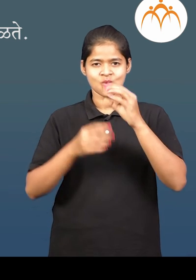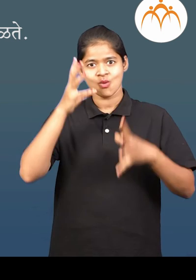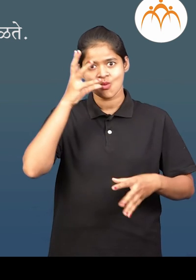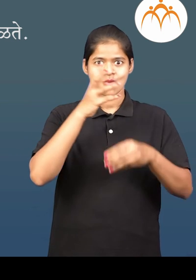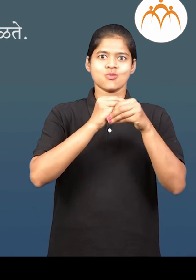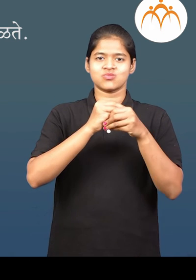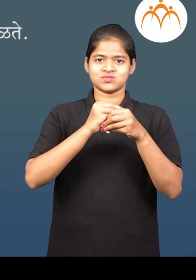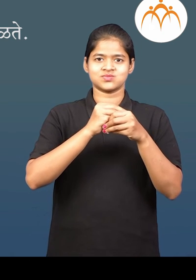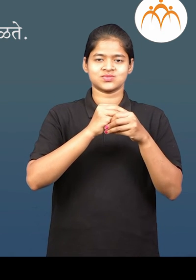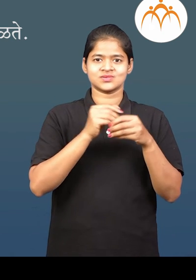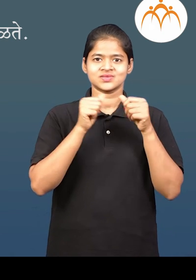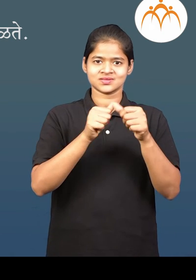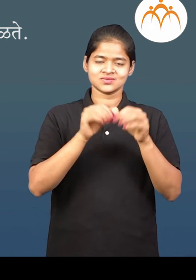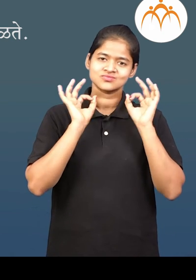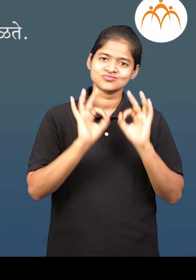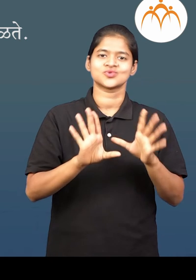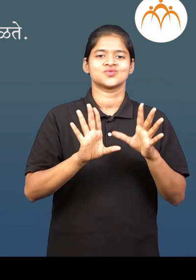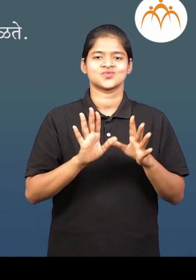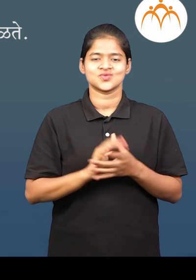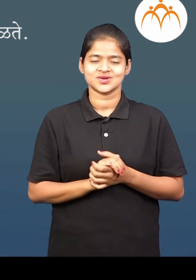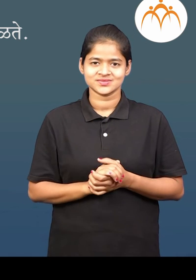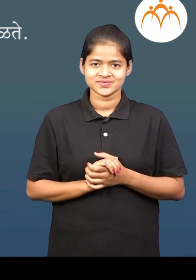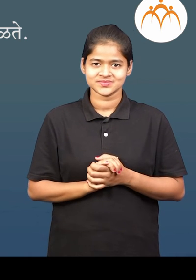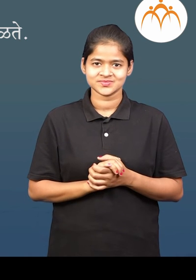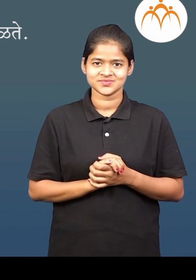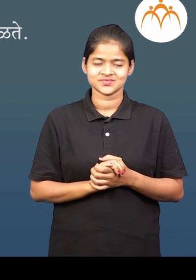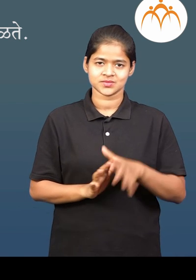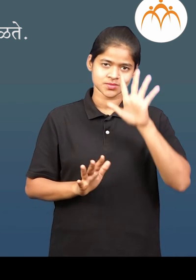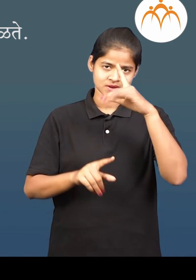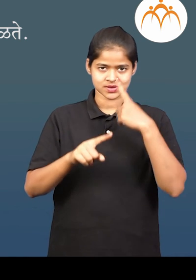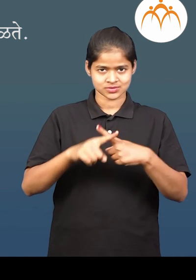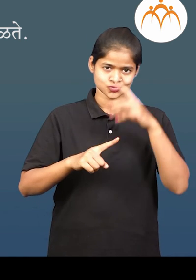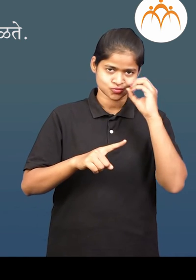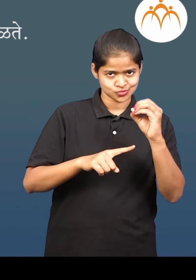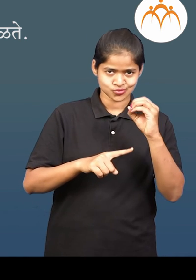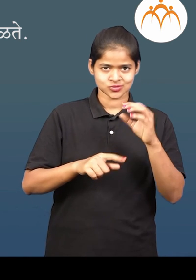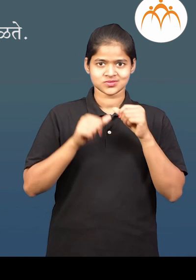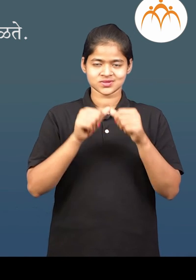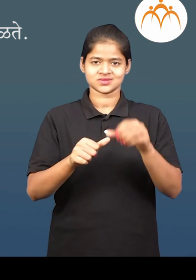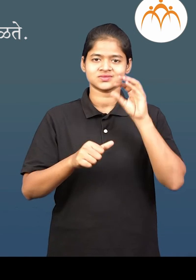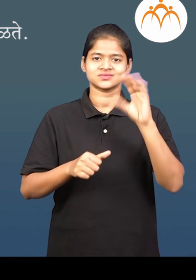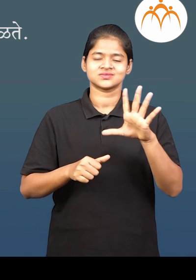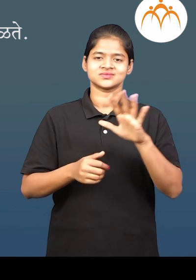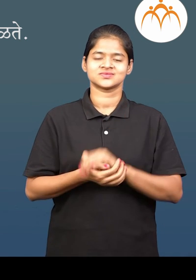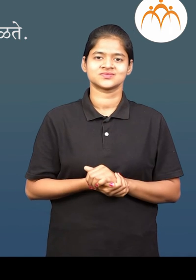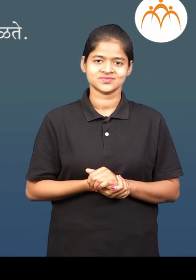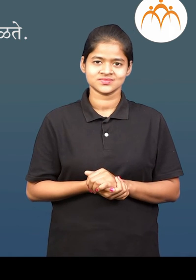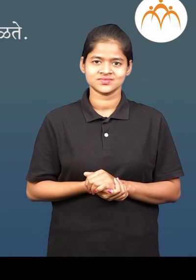तर 3 संख्या मिलते 5 अधिक 0 बरोबर 5